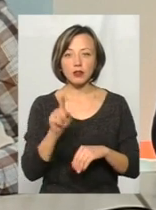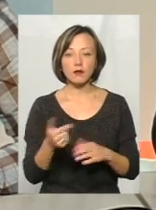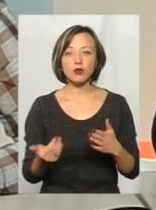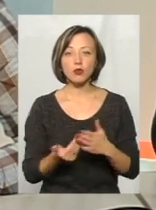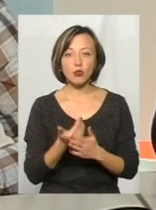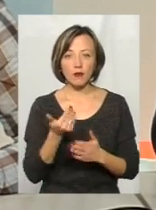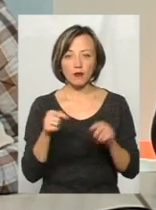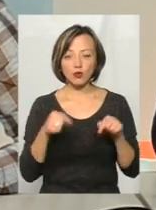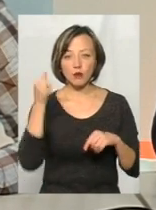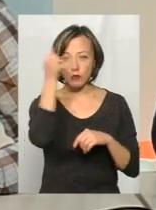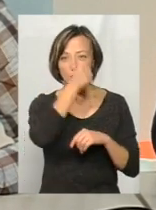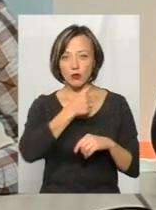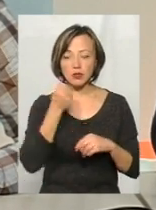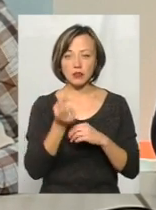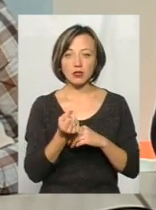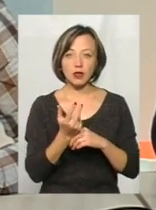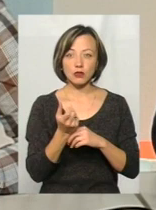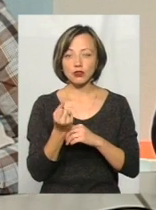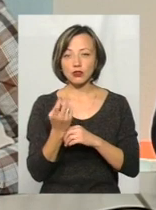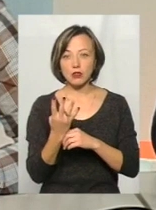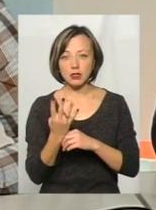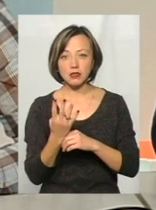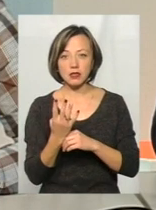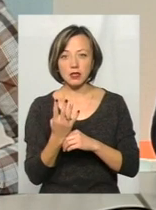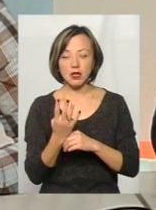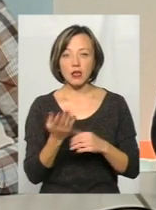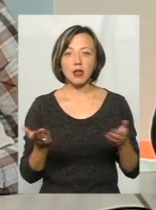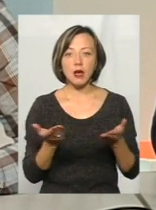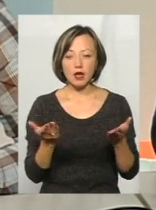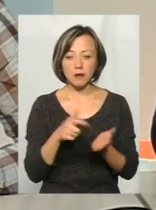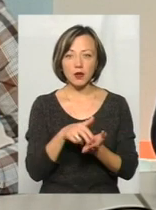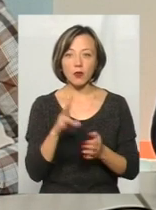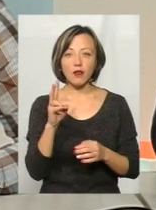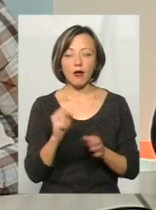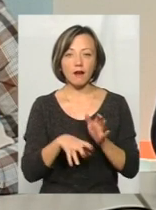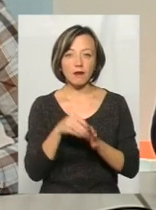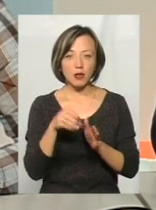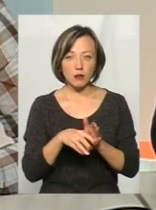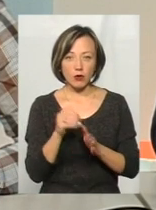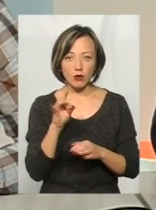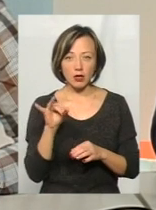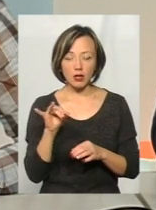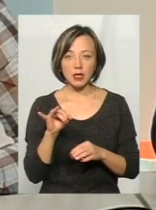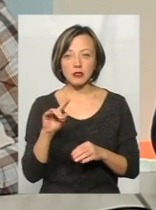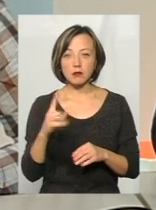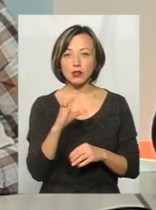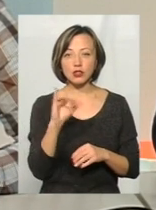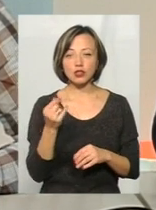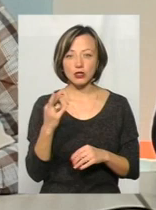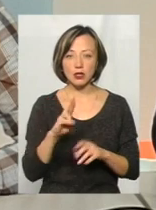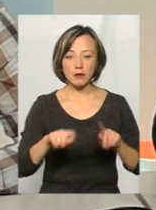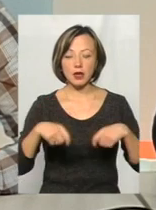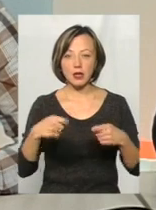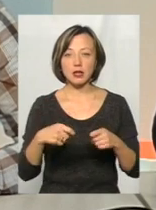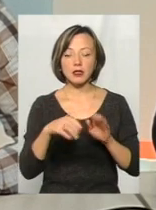нові, які будуть в цьому році, 13, може 14, які підуть на вибори, їм з 1 січня буде передана